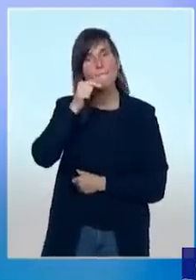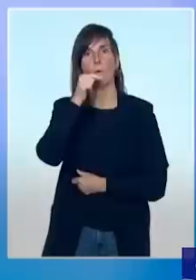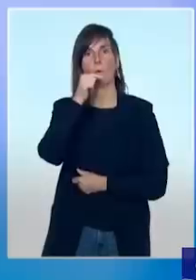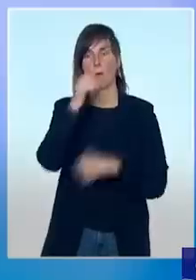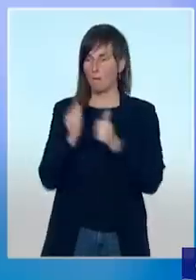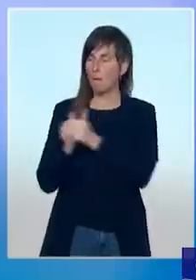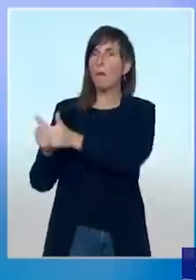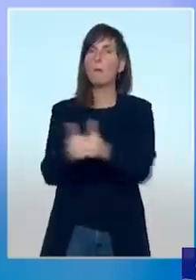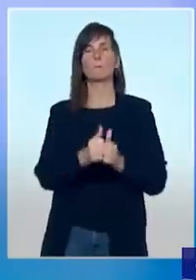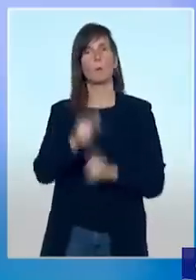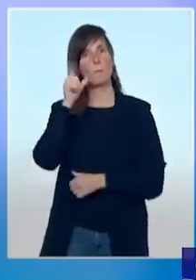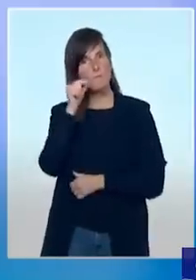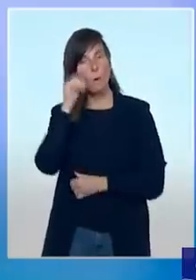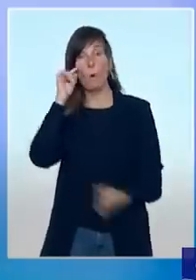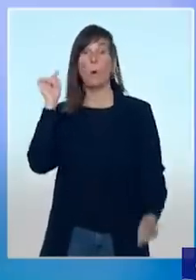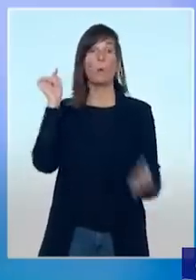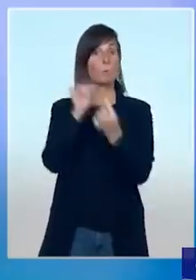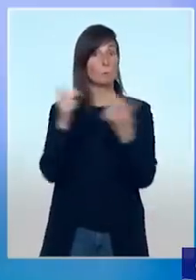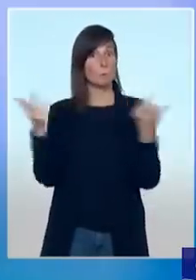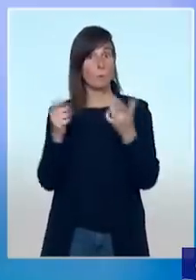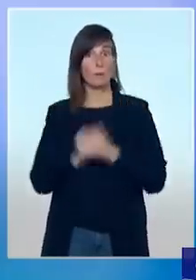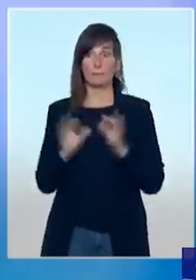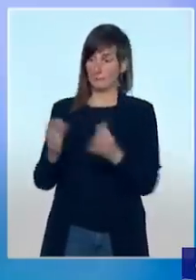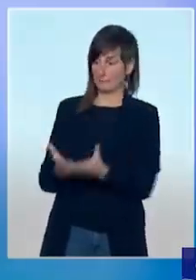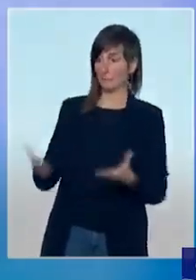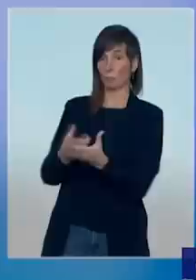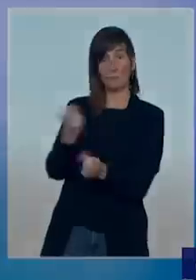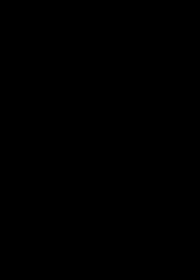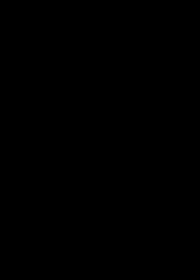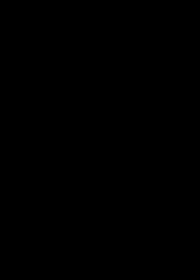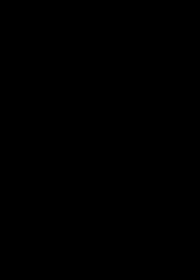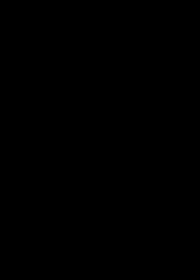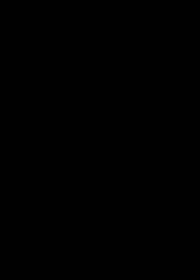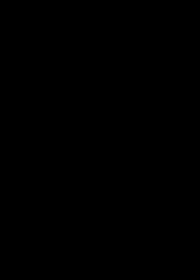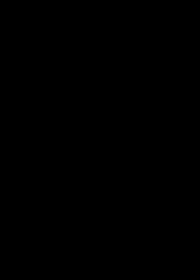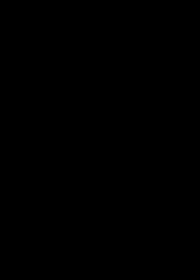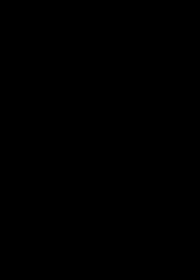chacun limite les occasions les plus à risque de se contaminer.